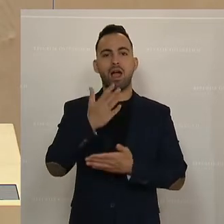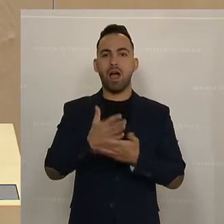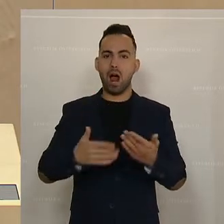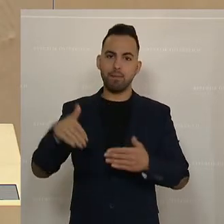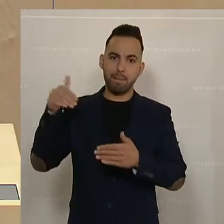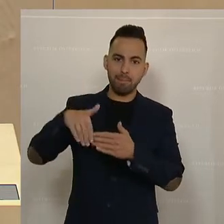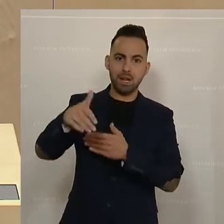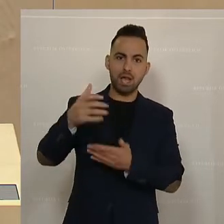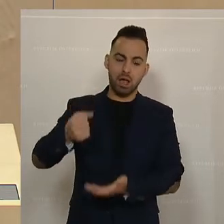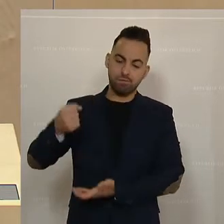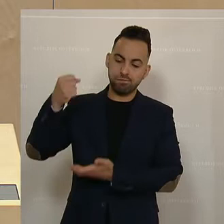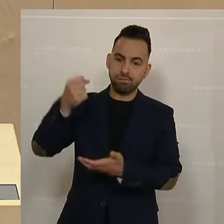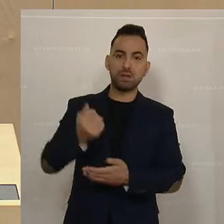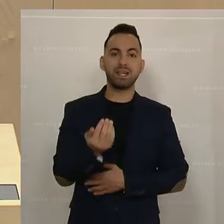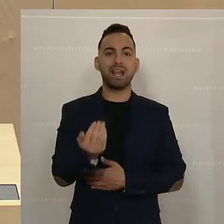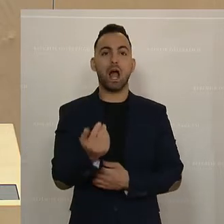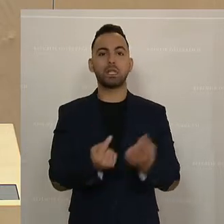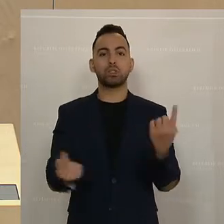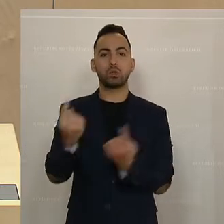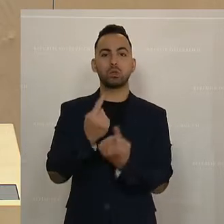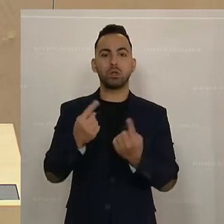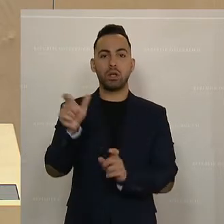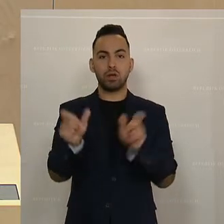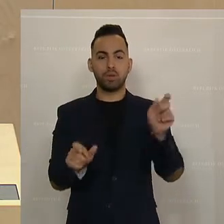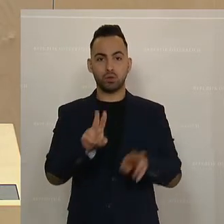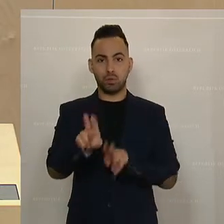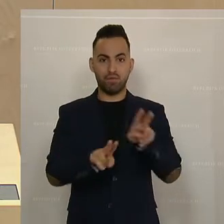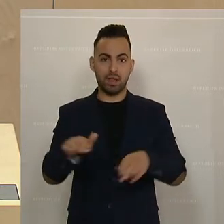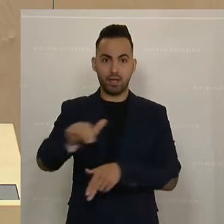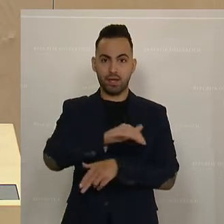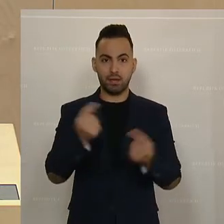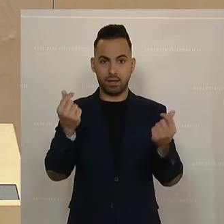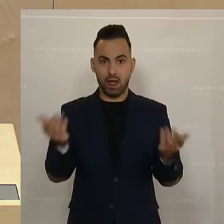die wir hier in die Hand nehmen, um die Gehaltssituation für die Pflegekräfte deutlich zu verbessern.